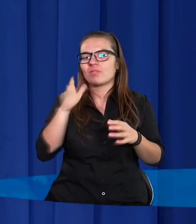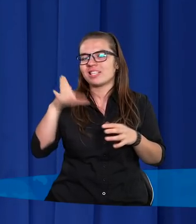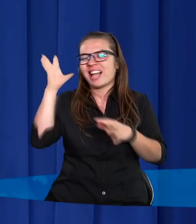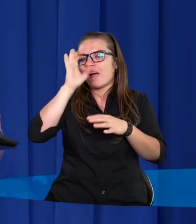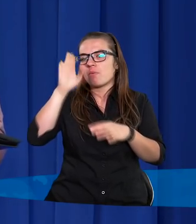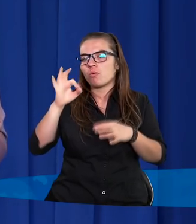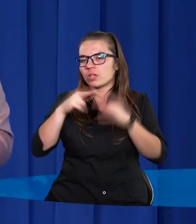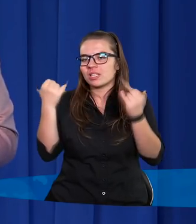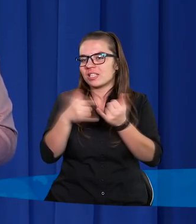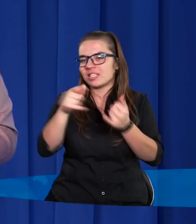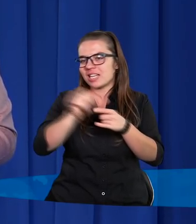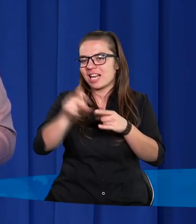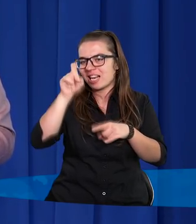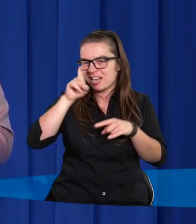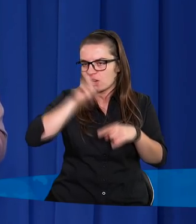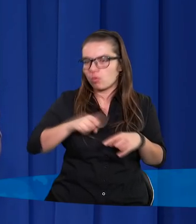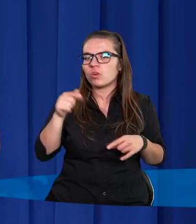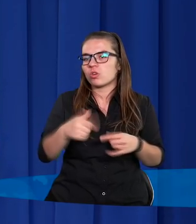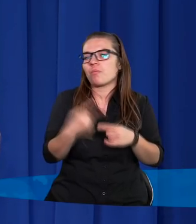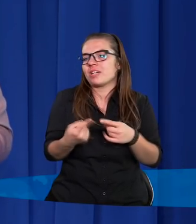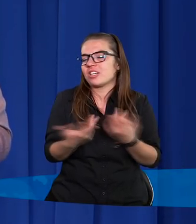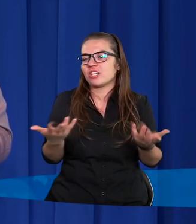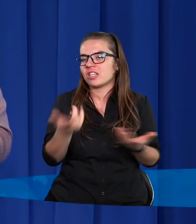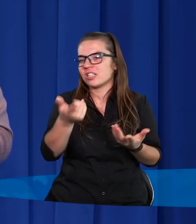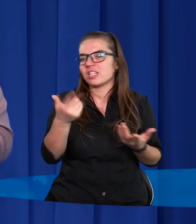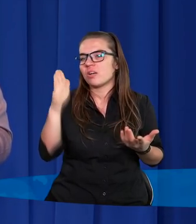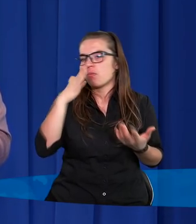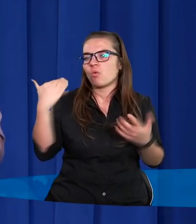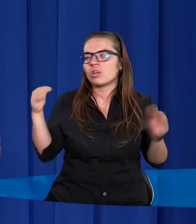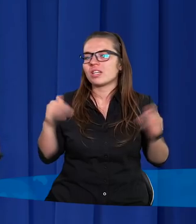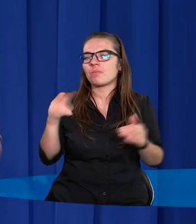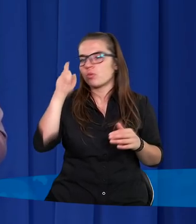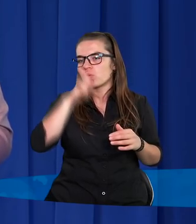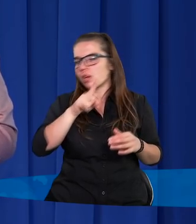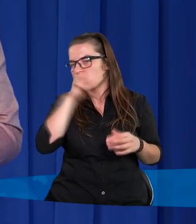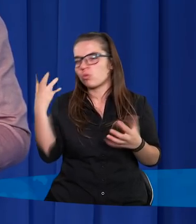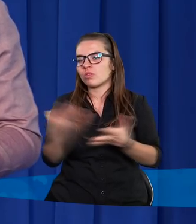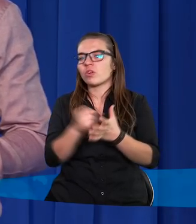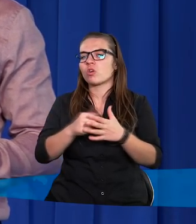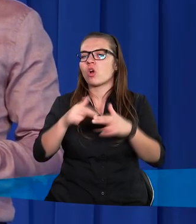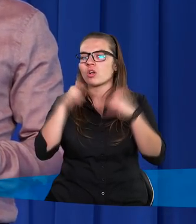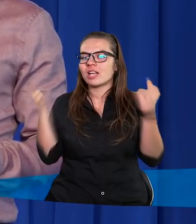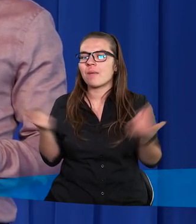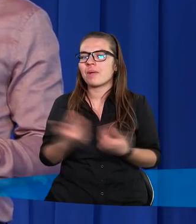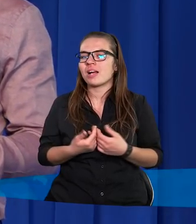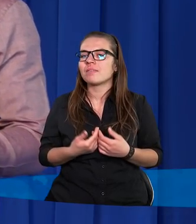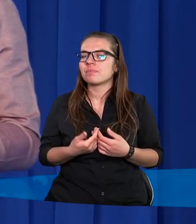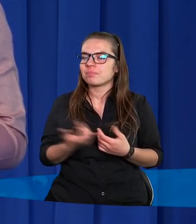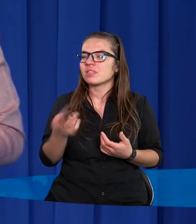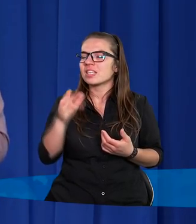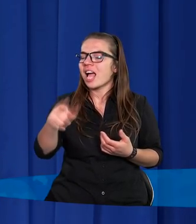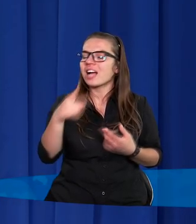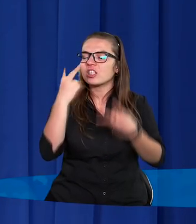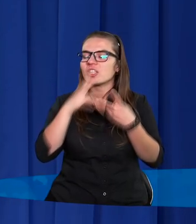Jak nie jesteś dobry, to przecież Pan Bóg nie może złych ludzi wziąć do nieba. I czytałem